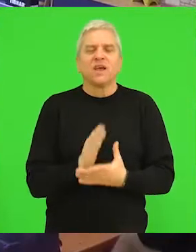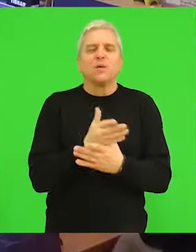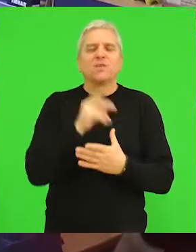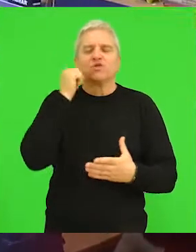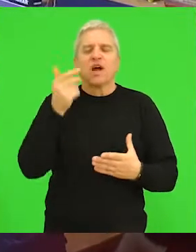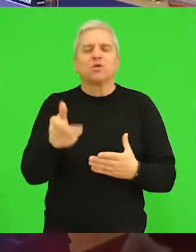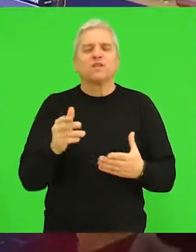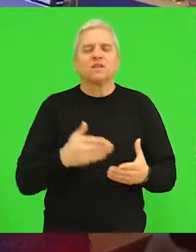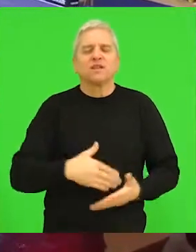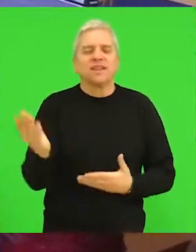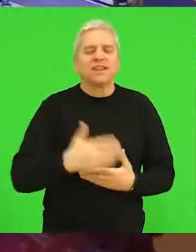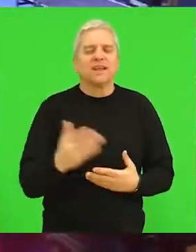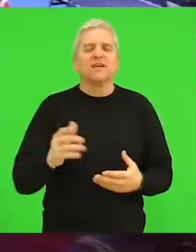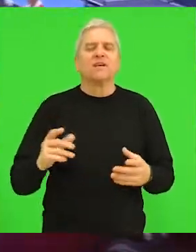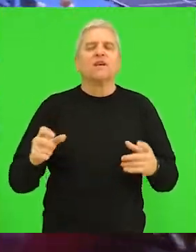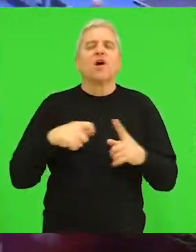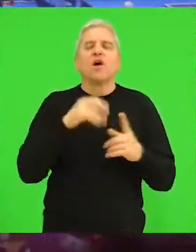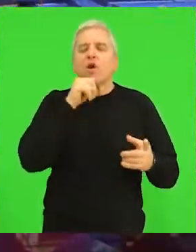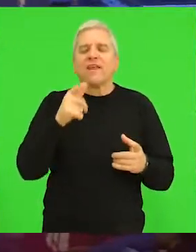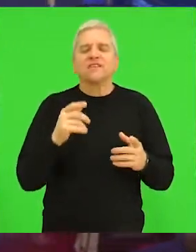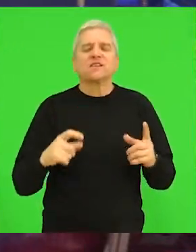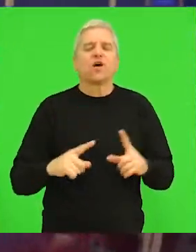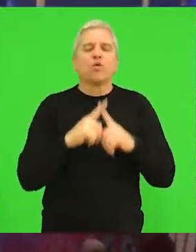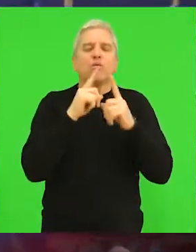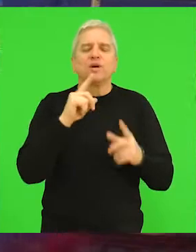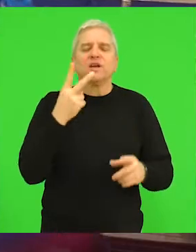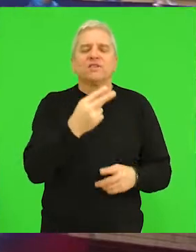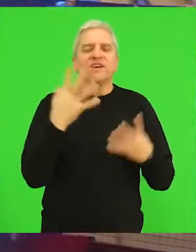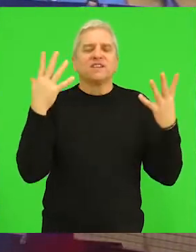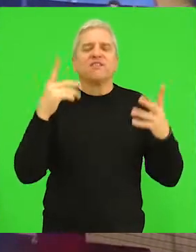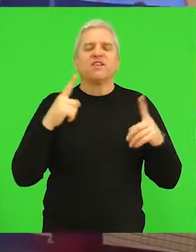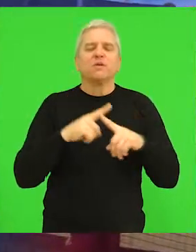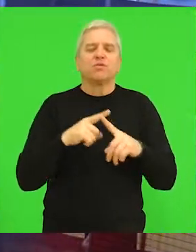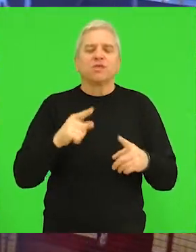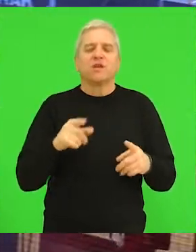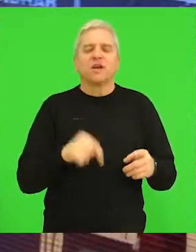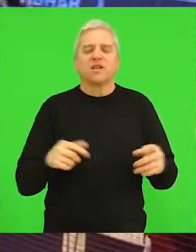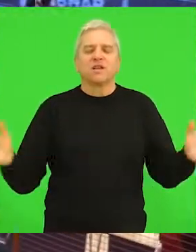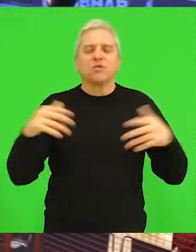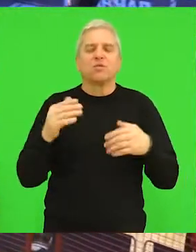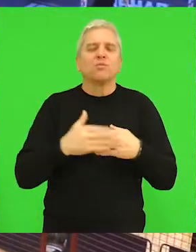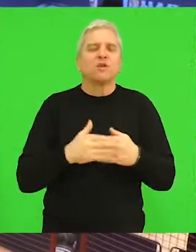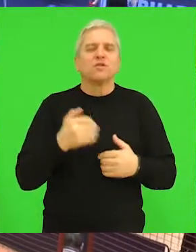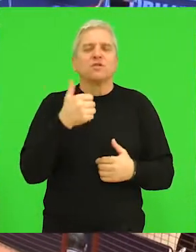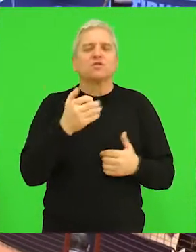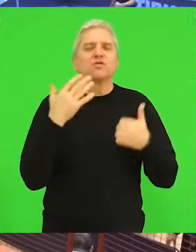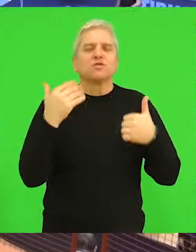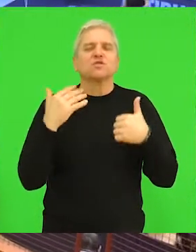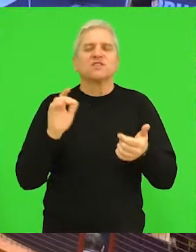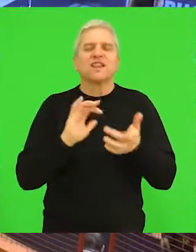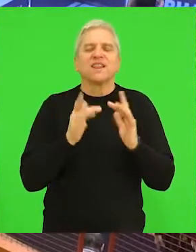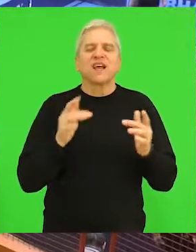Međunarodni turnir u stonom tenisu Kolenica Kup 29 i po redu i ovog puta okupio je skoro 160